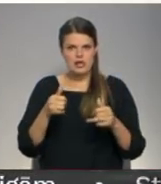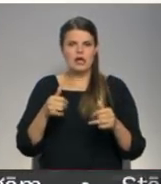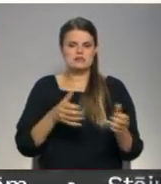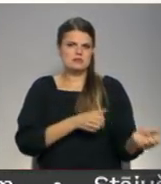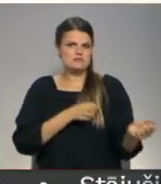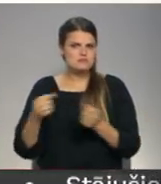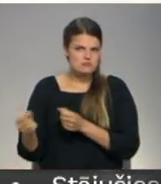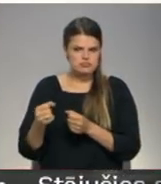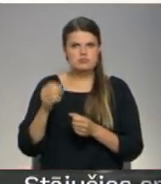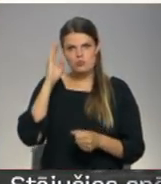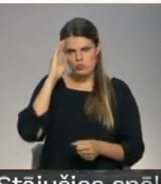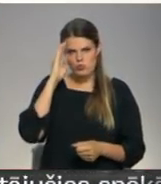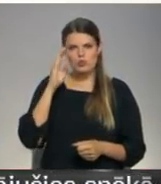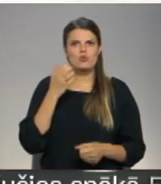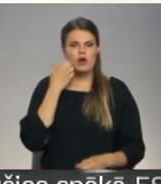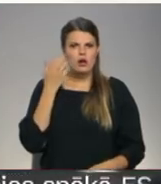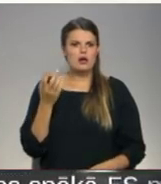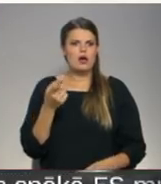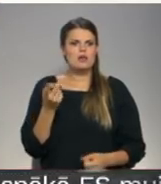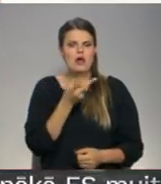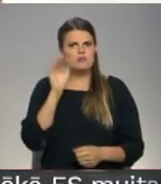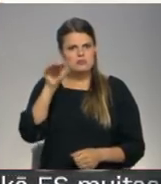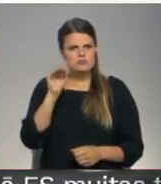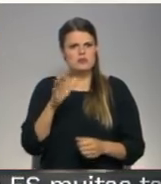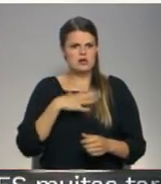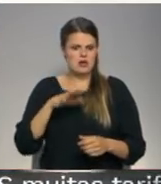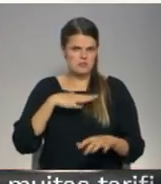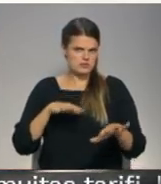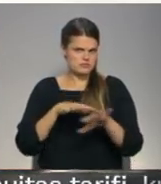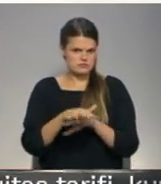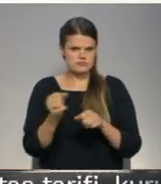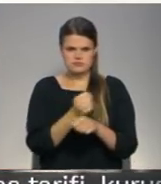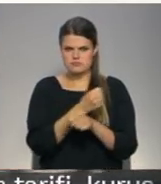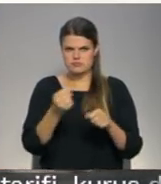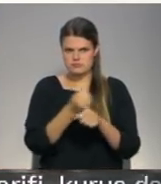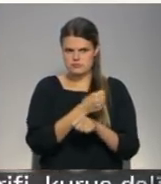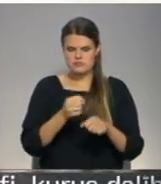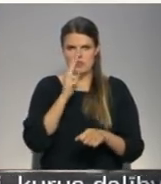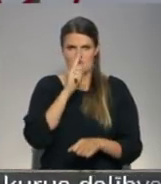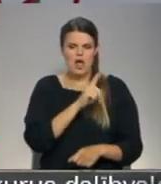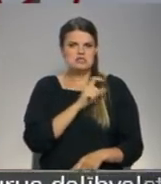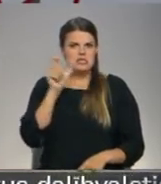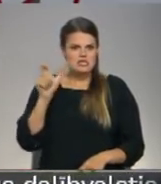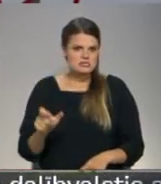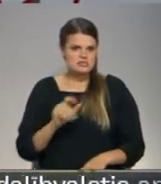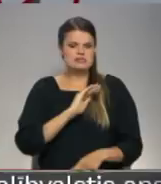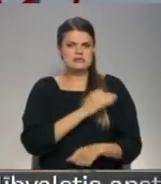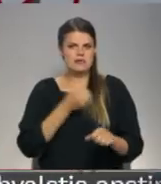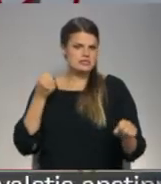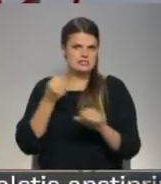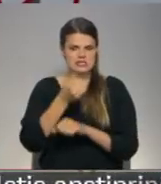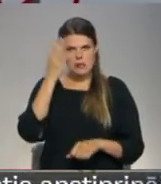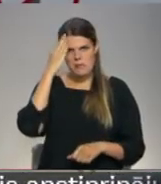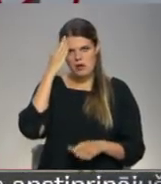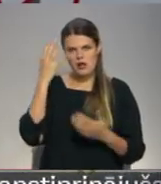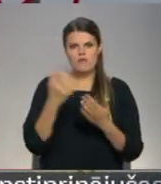izgāzuši kristapu. Kad Ingūna un Krists uzrunājuši viņus, kāpēc tik brutāli izturs pret neaizsargātu cilvēku, spēcīgu sitienu pa